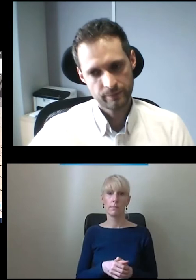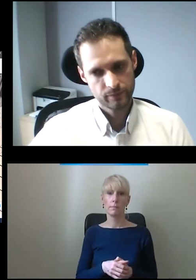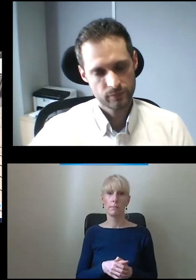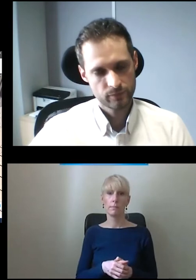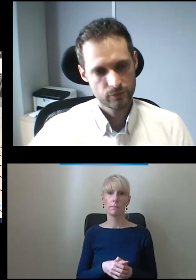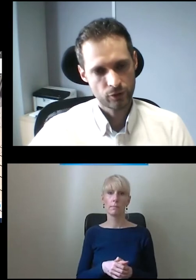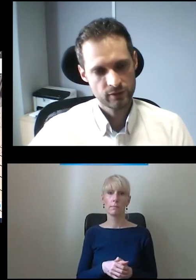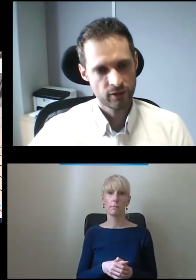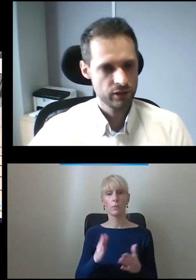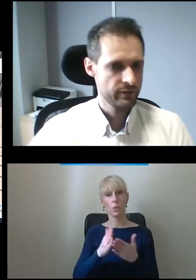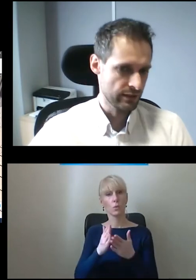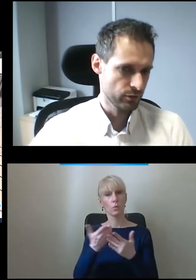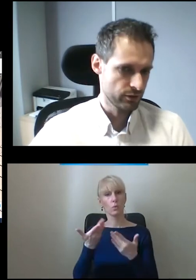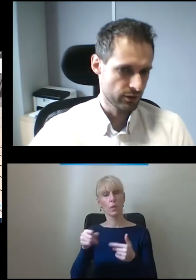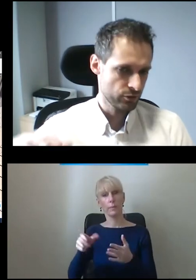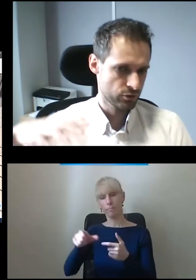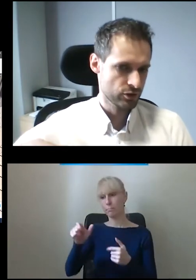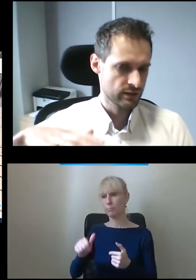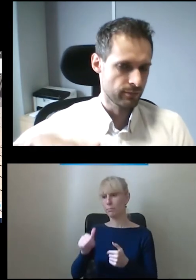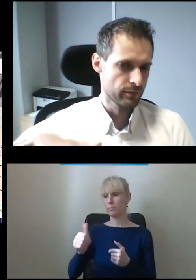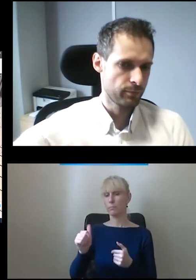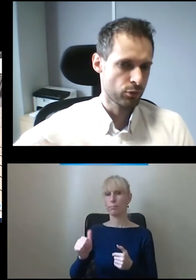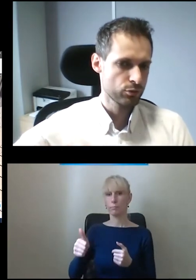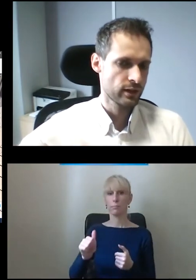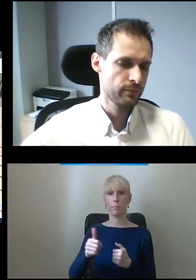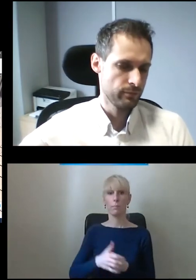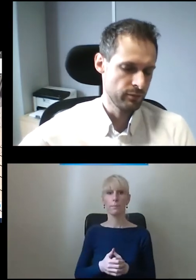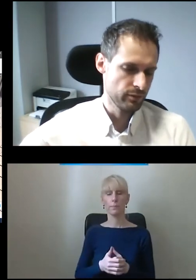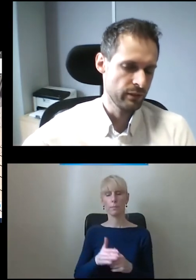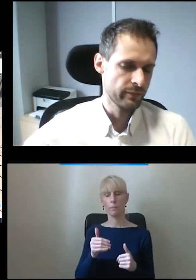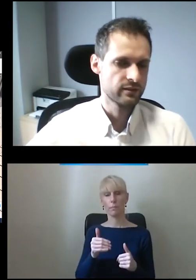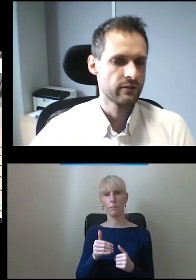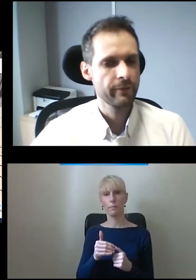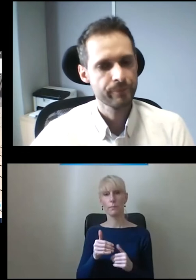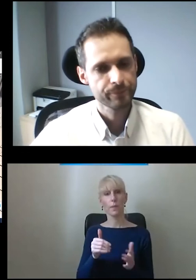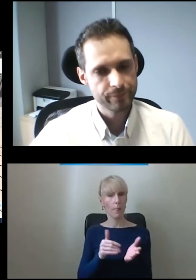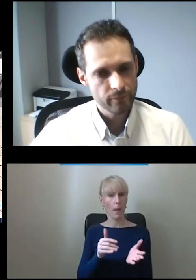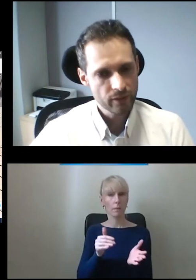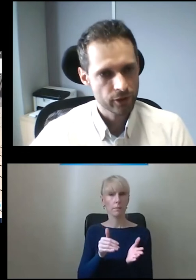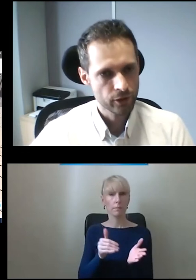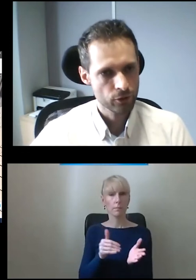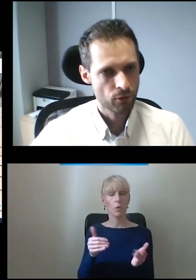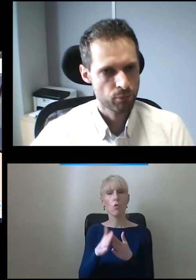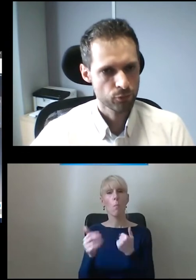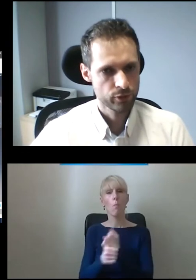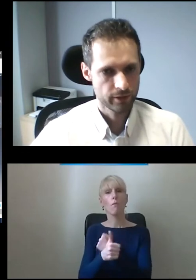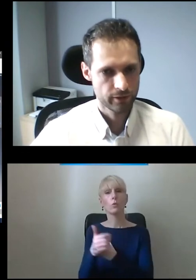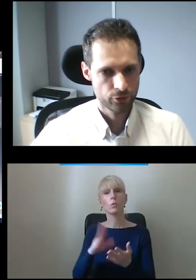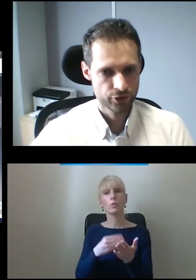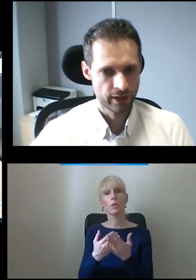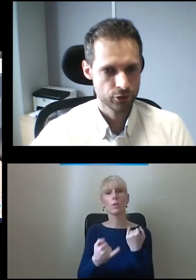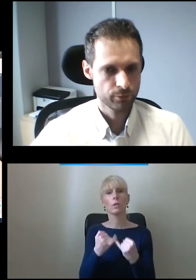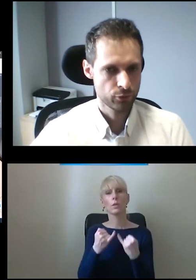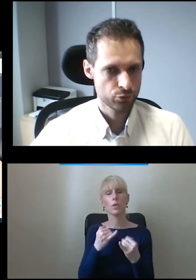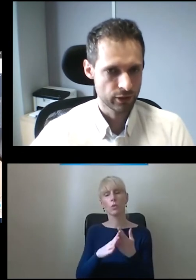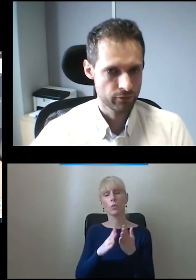on jest wrażliwy na dotyk. On się troszeczkę tam porusza, milimetr drwa i on powoduje to,